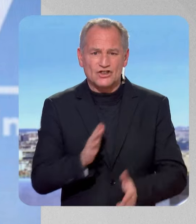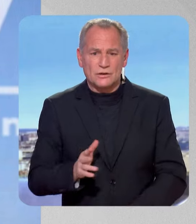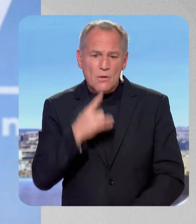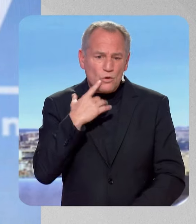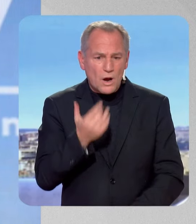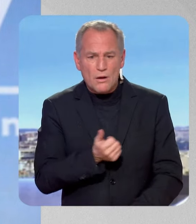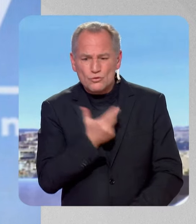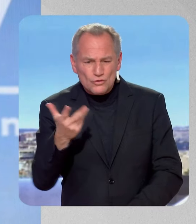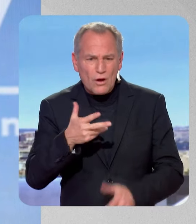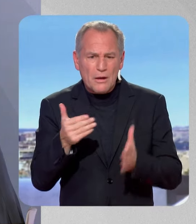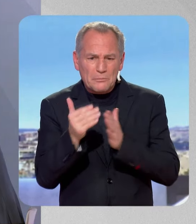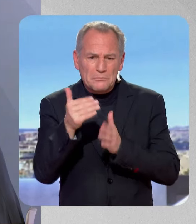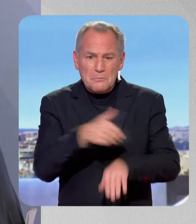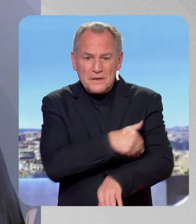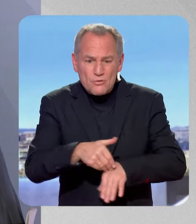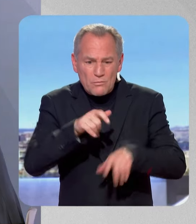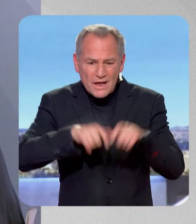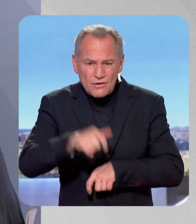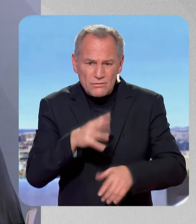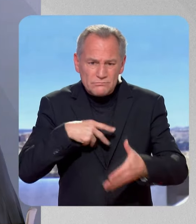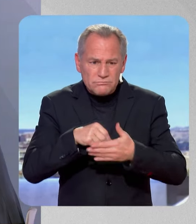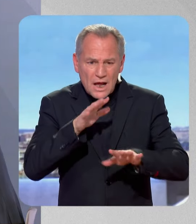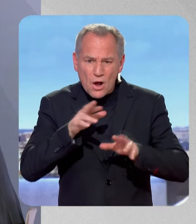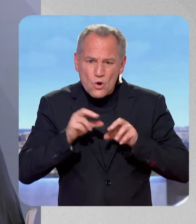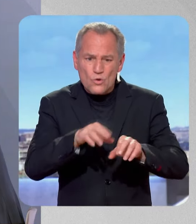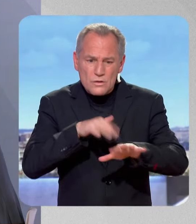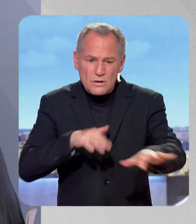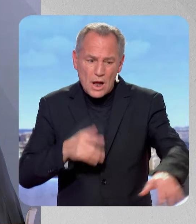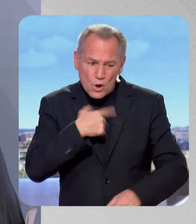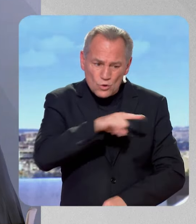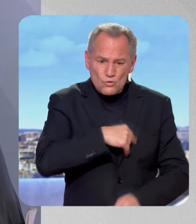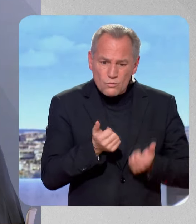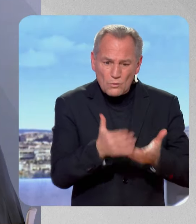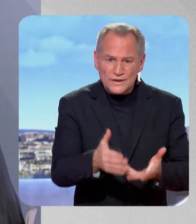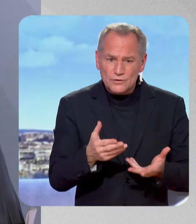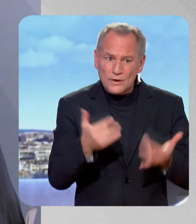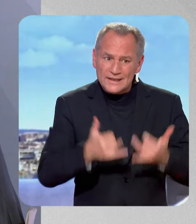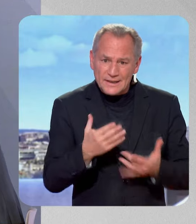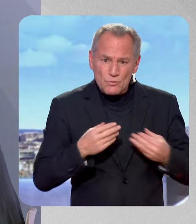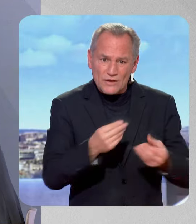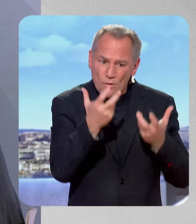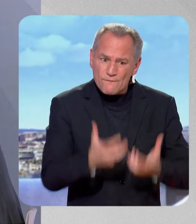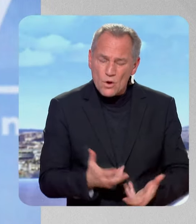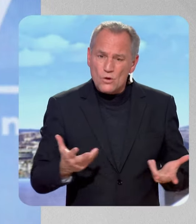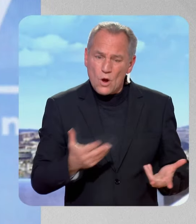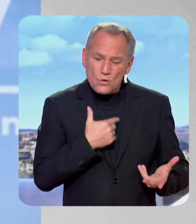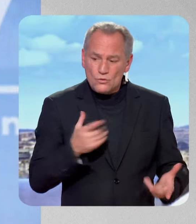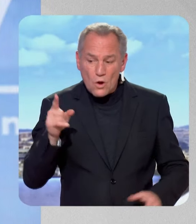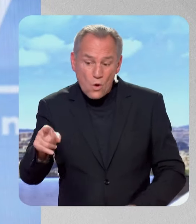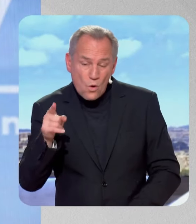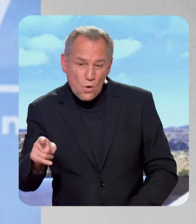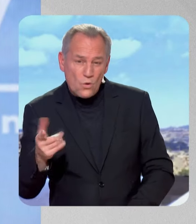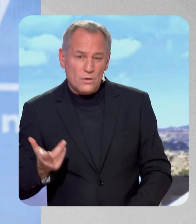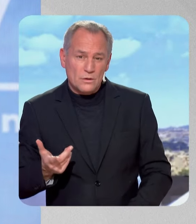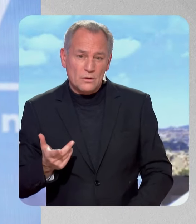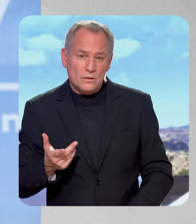Donc, notre réforme, notre proposition de loi aujourd'hui, elle est majoritaire dans le pays et elle est attendue. La grosse différence, c'est qu'eux, ils ont le reste de